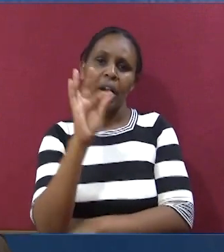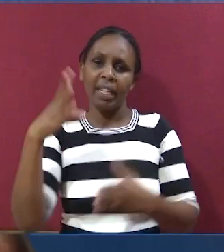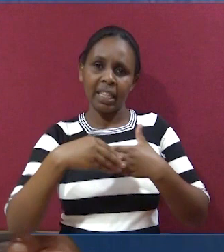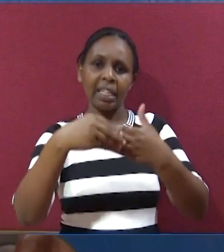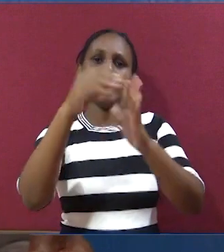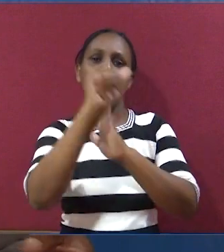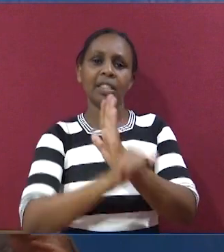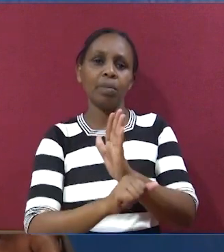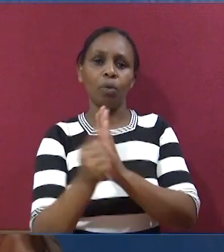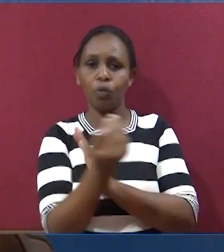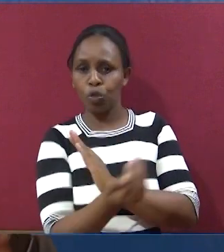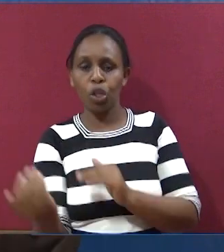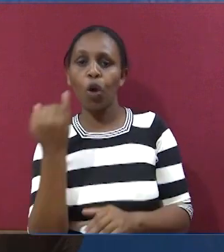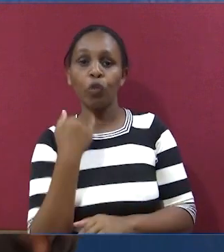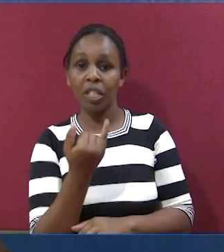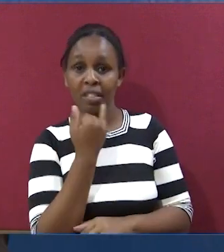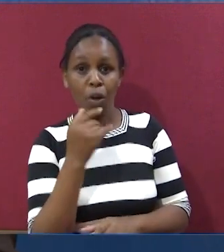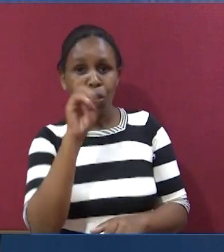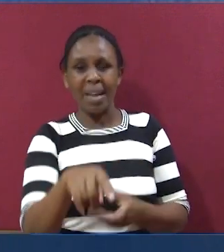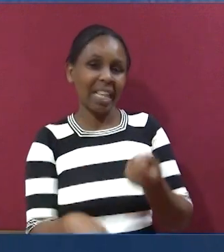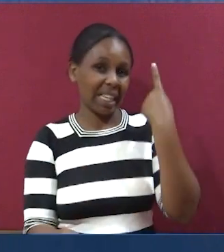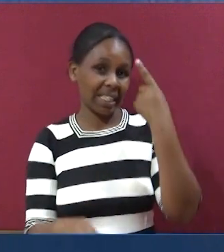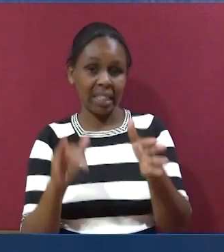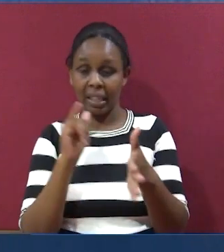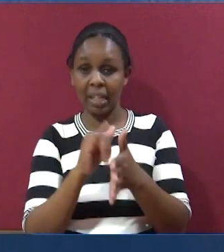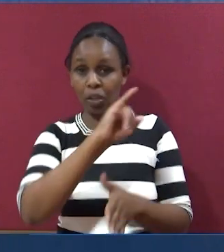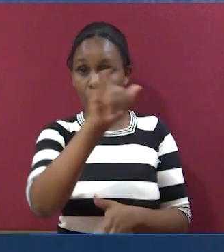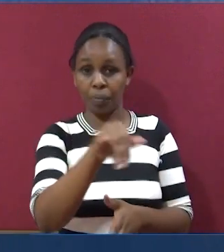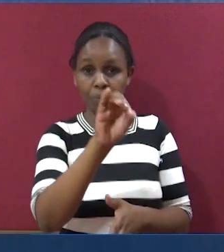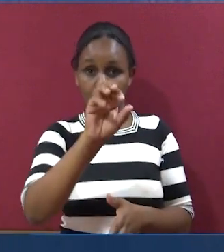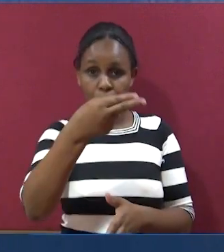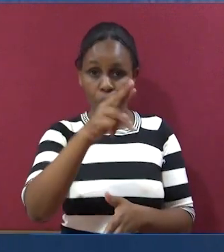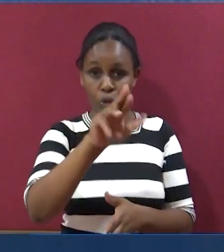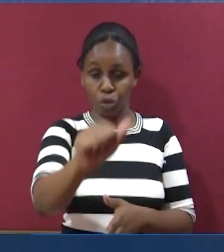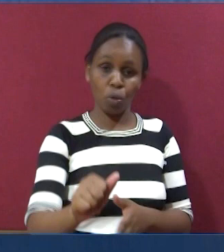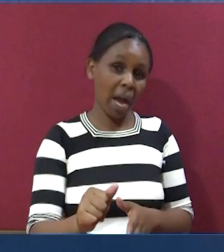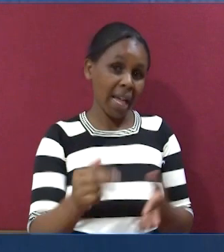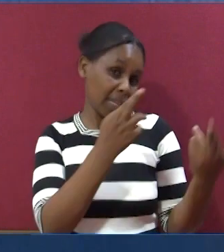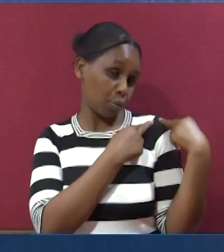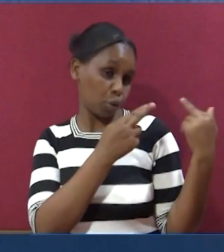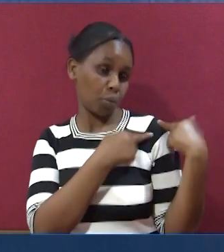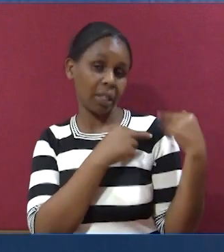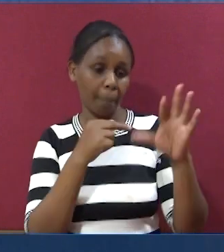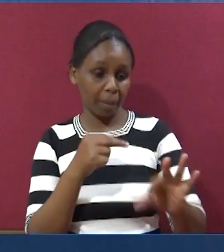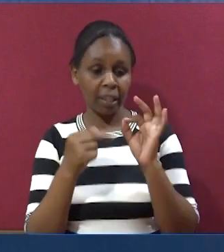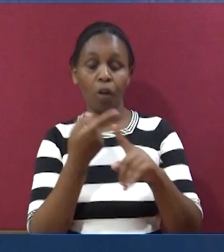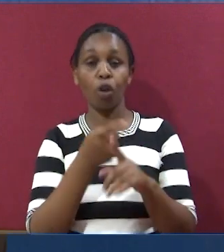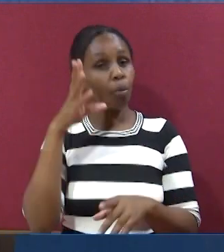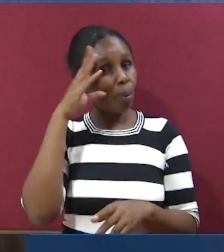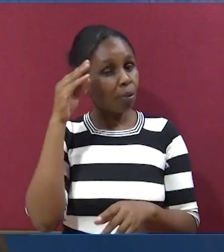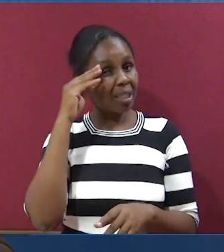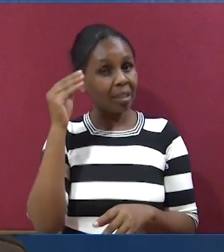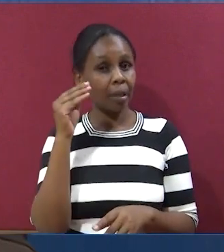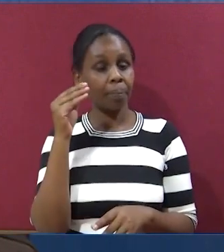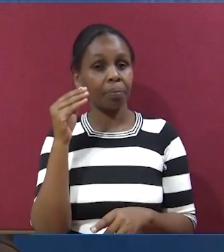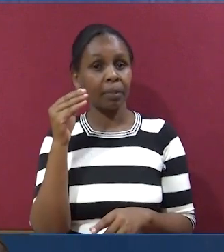kuchukua, uongozi wa kuongoza wana wa Izraheli. Nataka tuwelewa ya kwamba, Joshua, the task that he was taking from